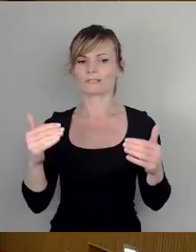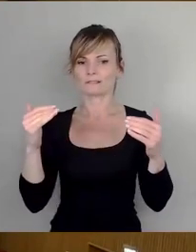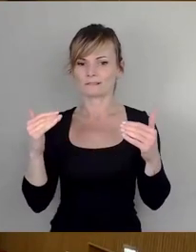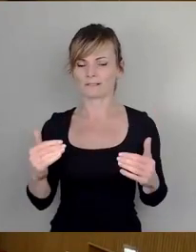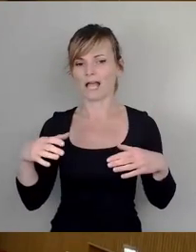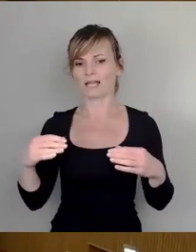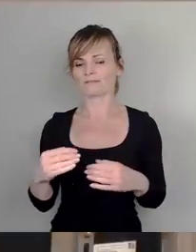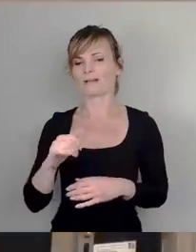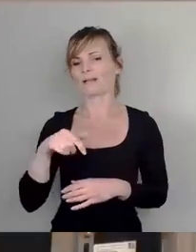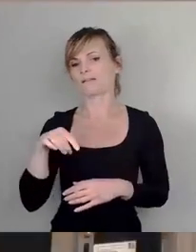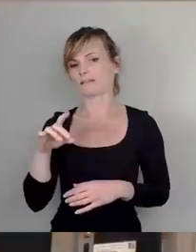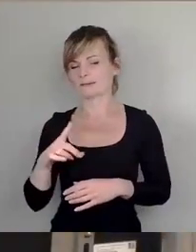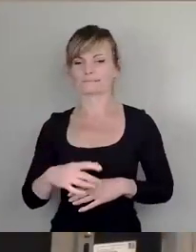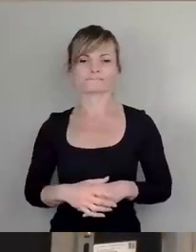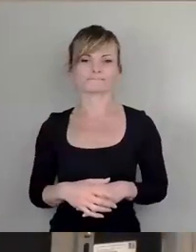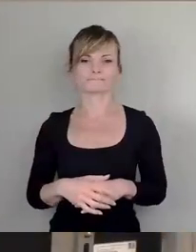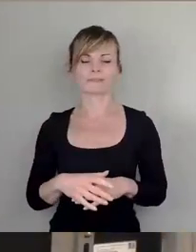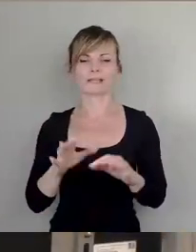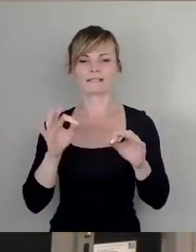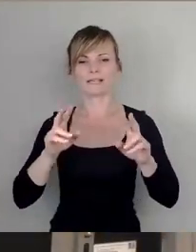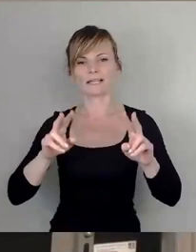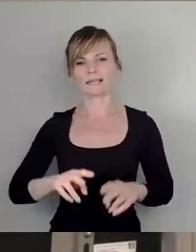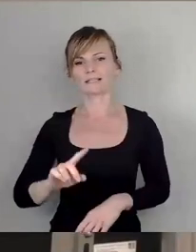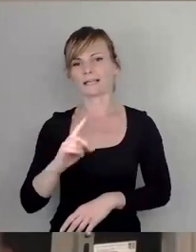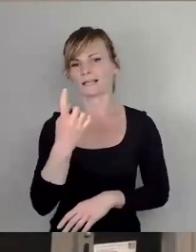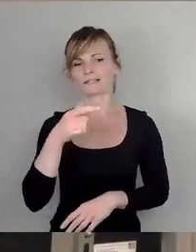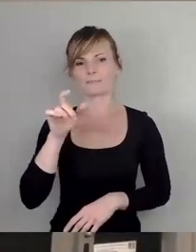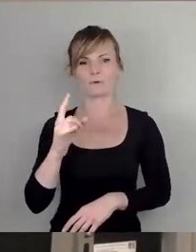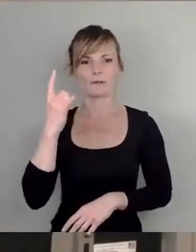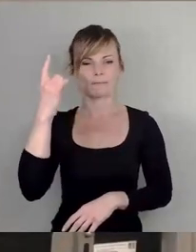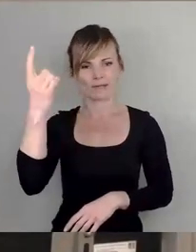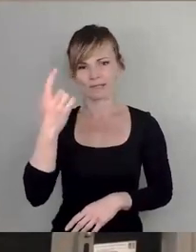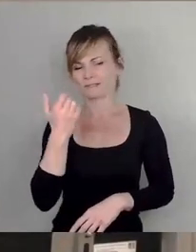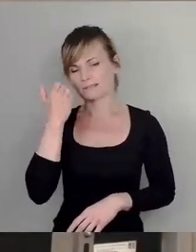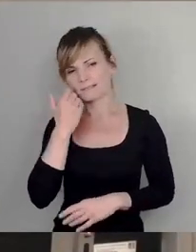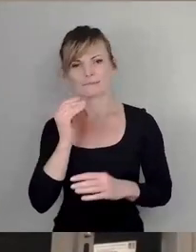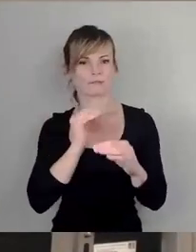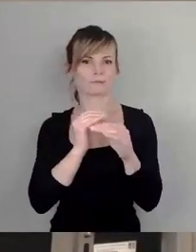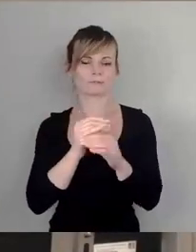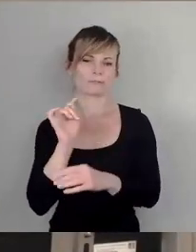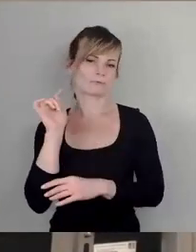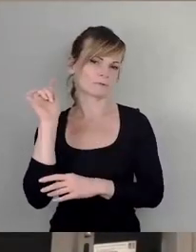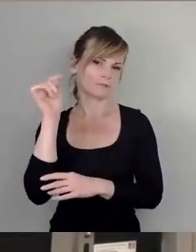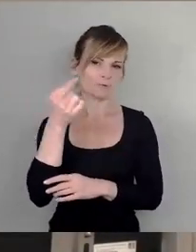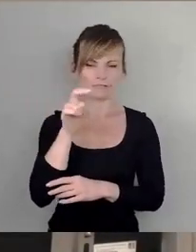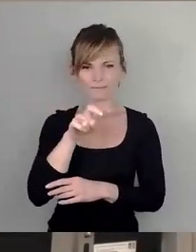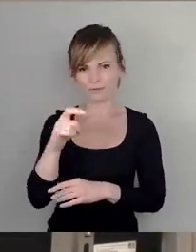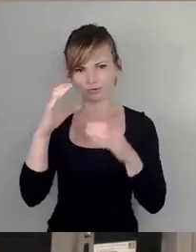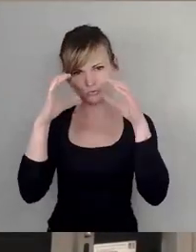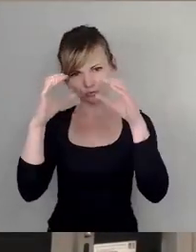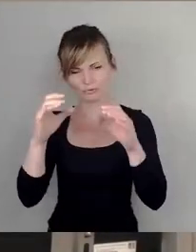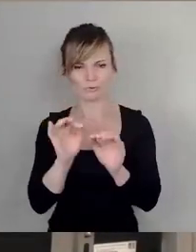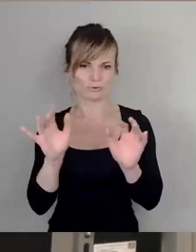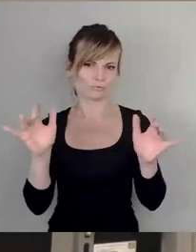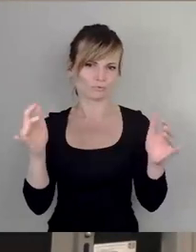Sehr geehrter Herr Bürgermeister, liebe Kolleginnen und Kollegen, liebe Menschen im Saal und draußen im Stream, danke an die